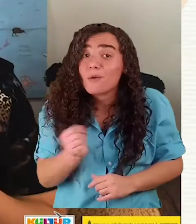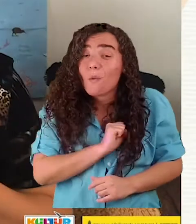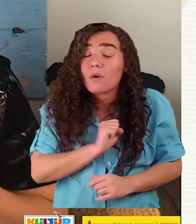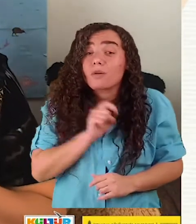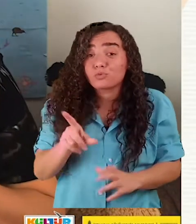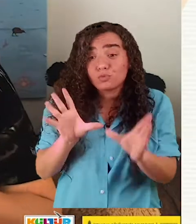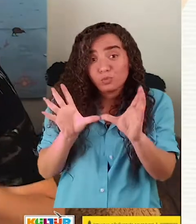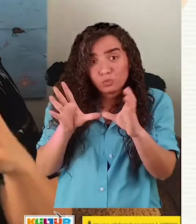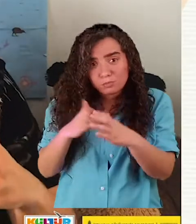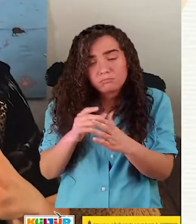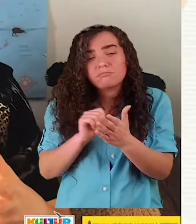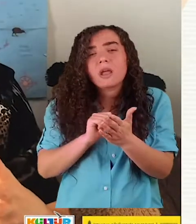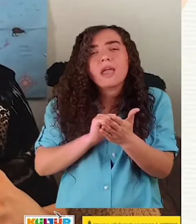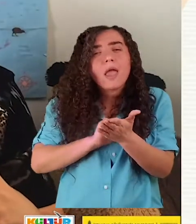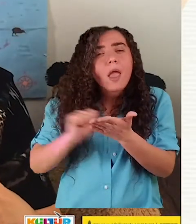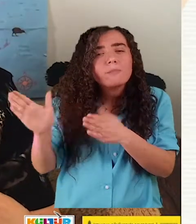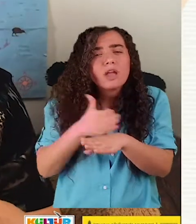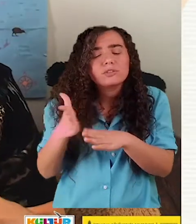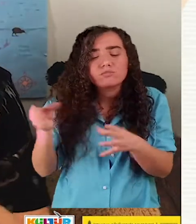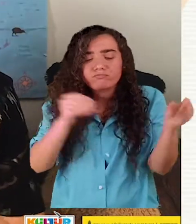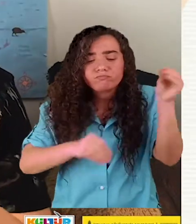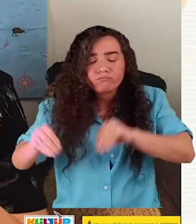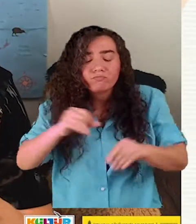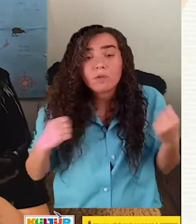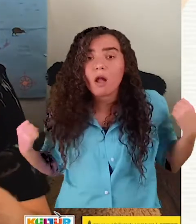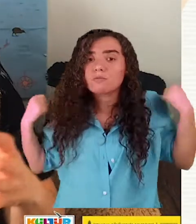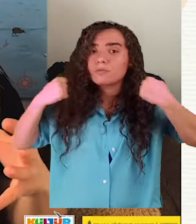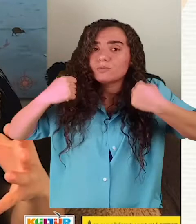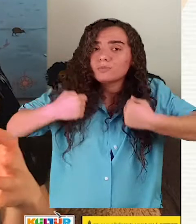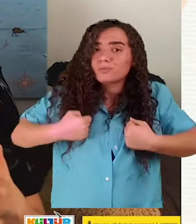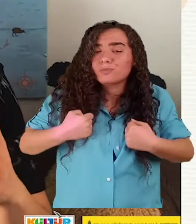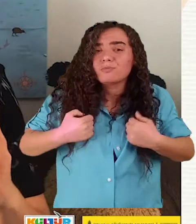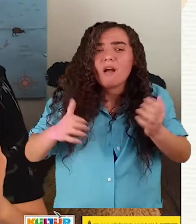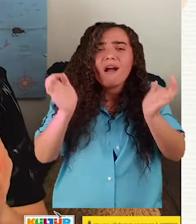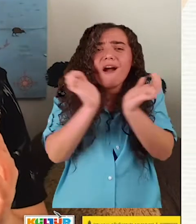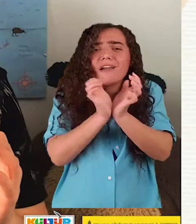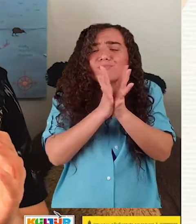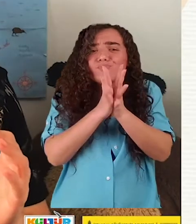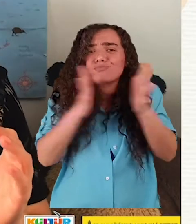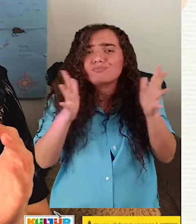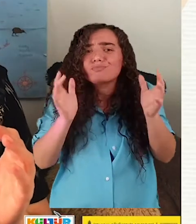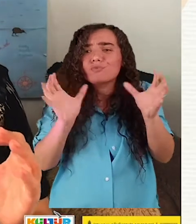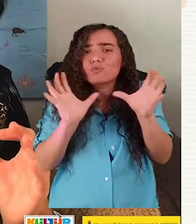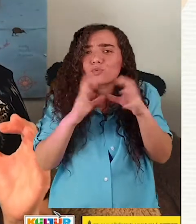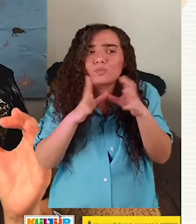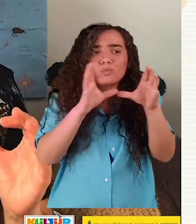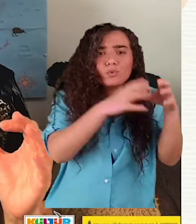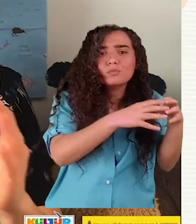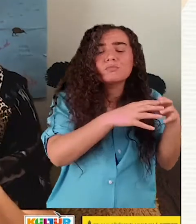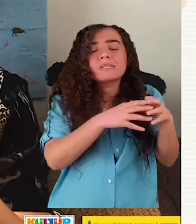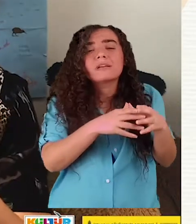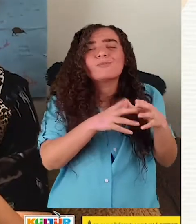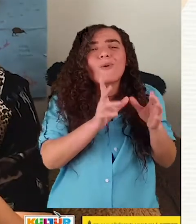her şeyini sırtlarına takmışlar, Büyük aileler halinde zıplayı zıplayı zıplayı ormanın kenarından geçerlerken, Gölü